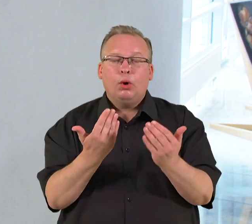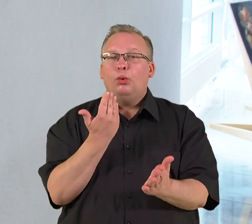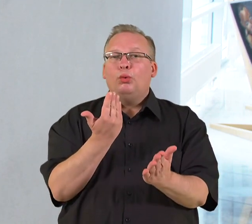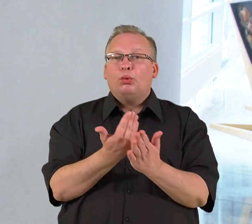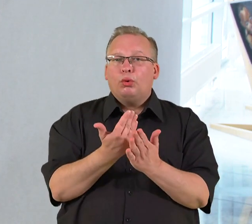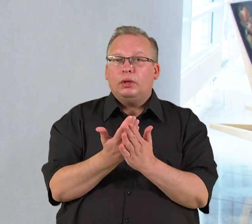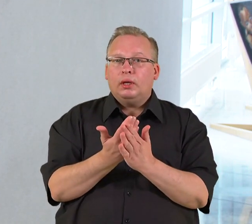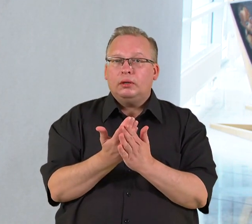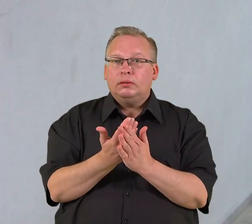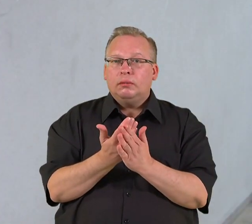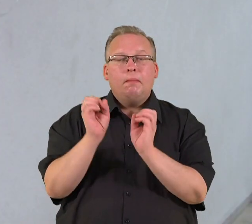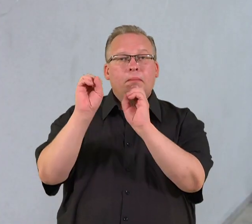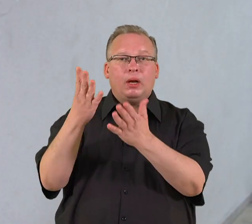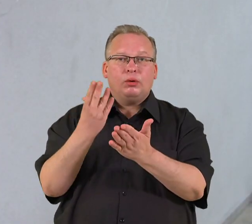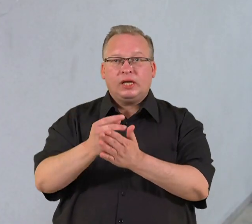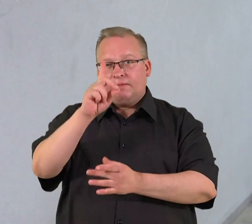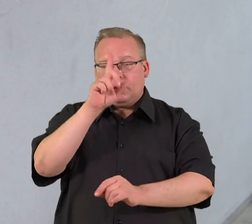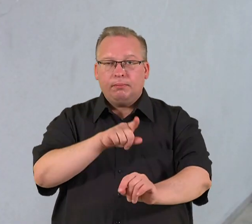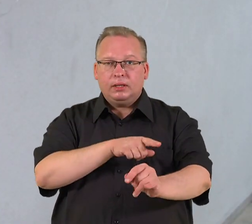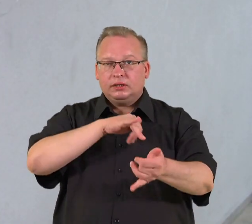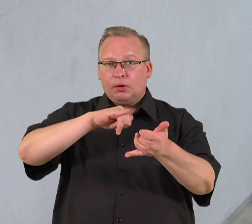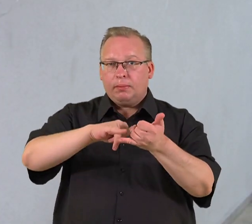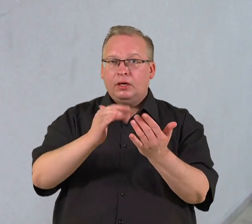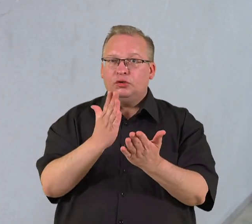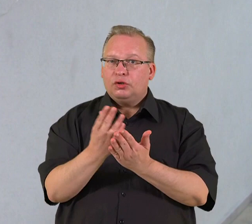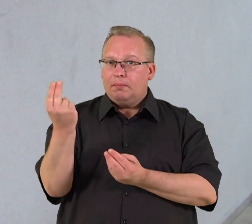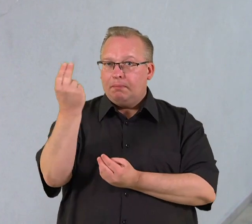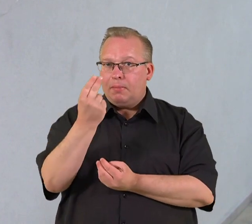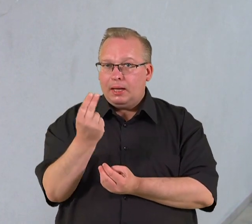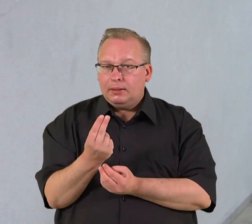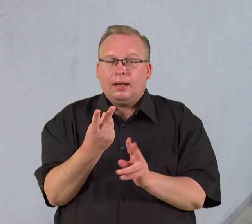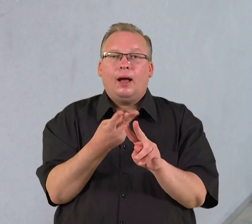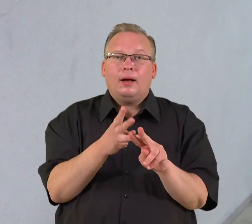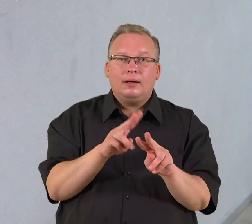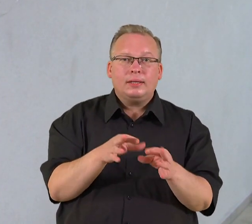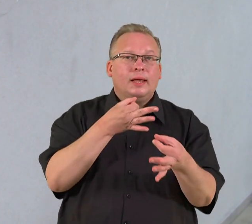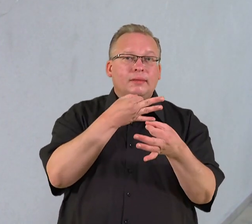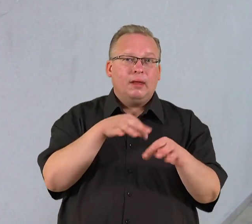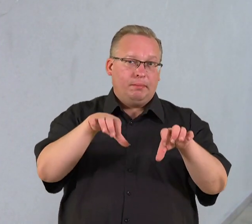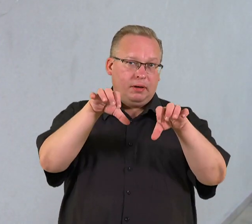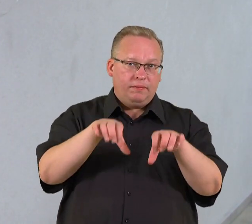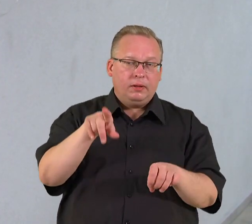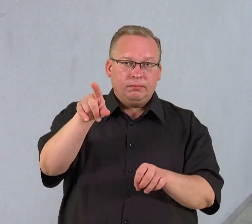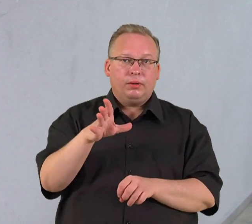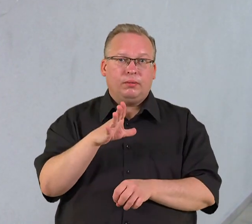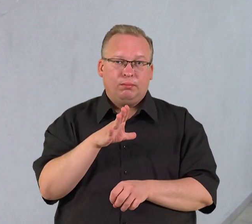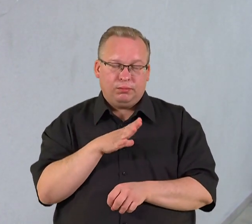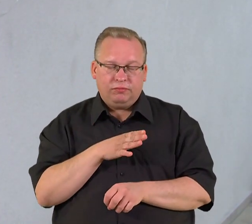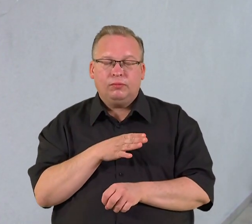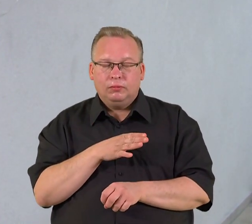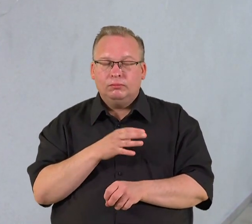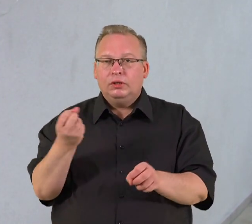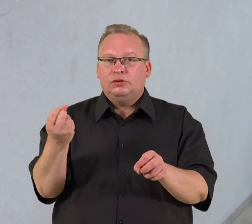kodėl palikau savo šalį, tai ilga istorija, kadangi esu meninkas, tai piešiau tai, kas nepatinka valdžiai, todėl buvau priverstas